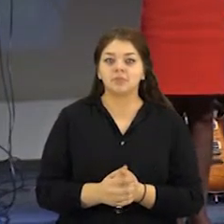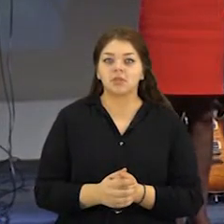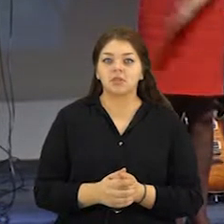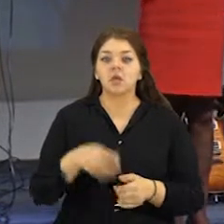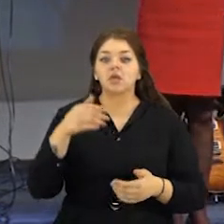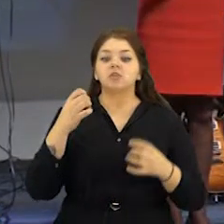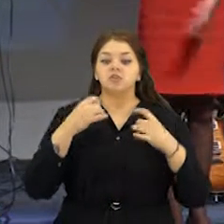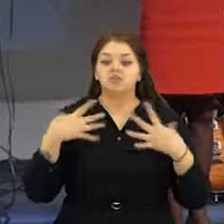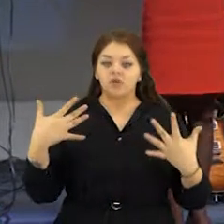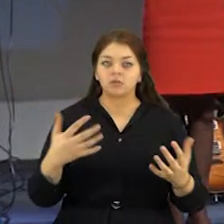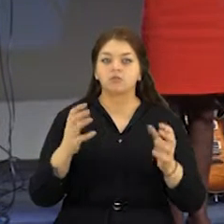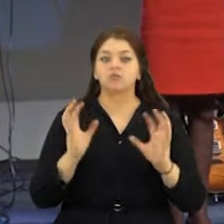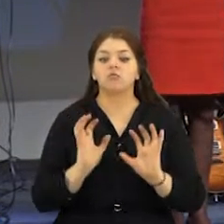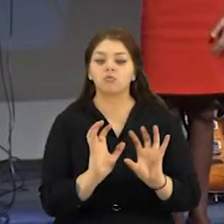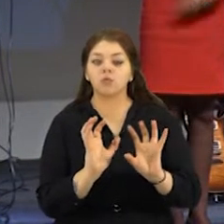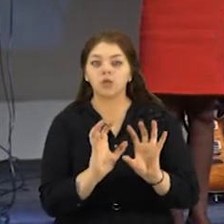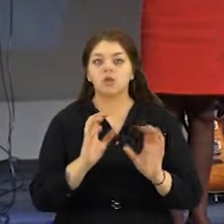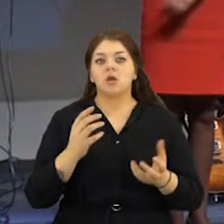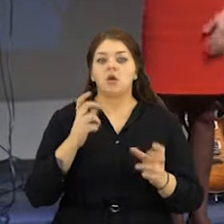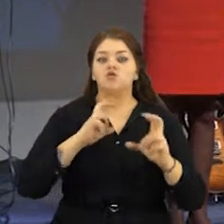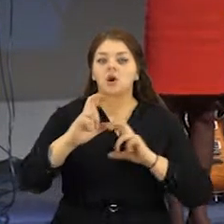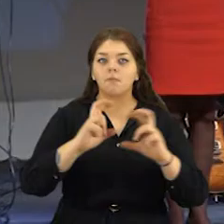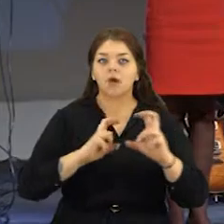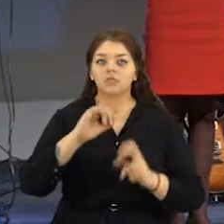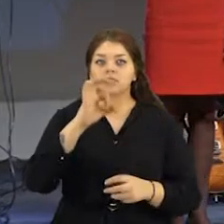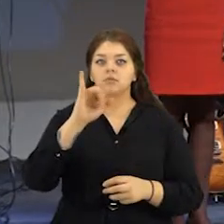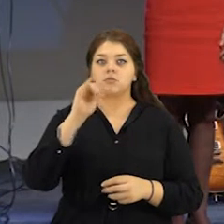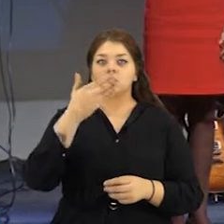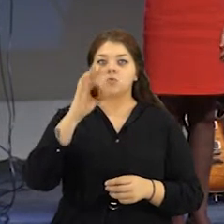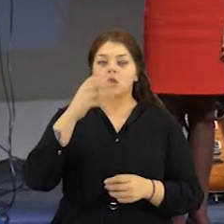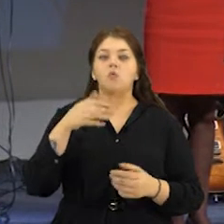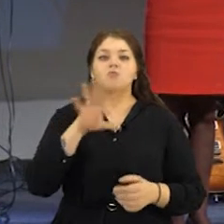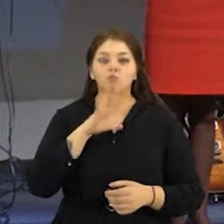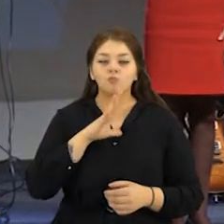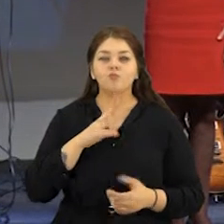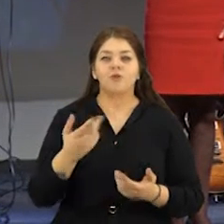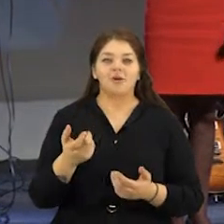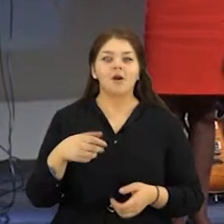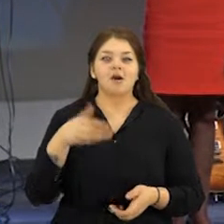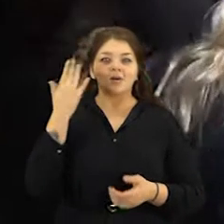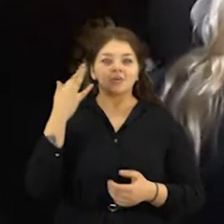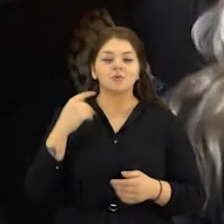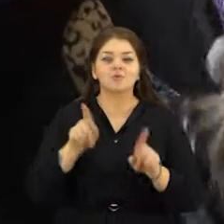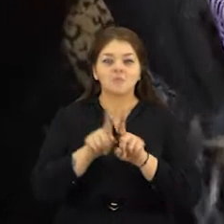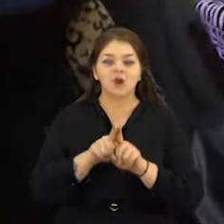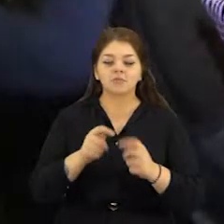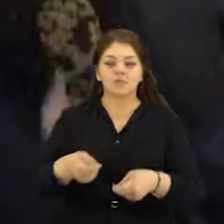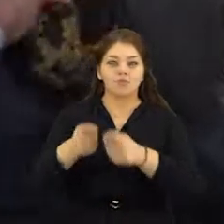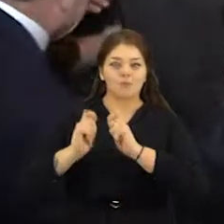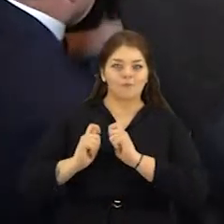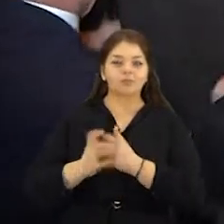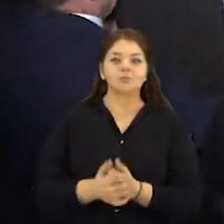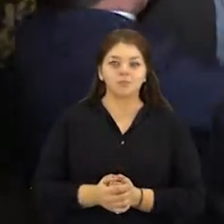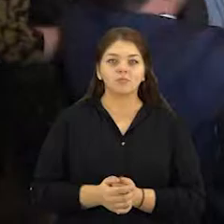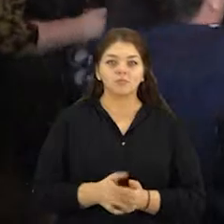metinio renginio globėje Seimo norė Viktorija Čmilitė žinoma šachmatininkė ir pati yra patyrusi tą jaudulį, kaip ir visos pretendentis. Prieš